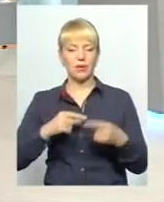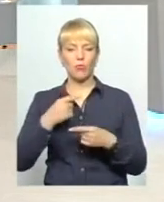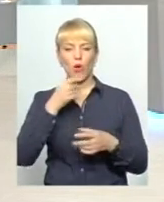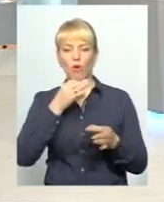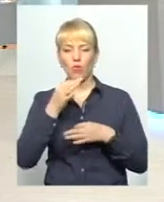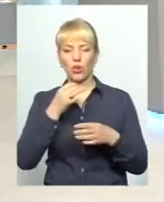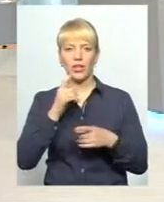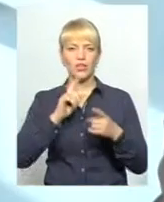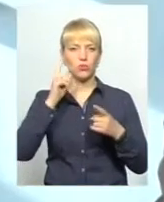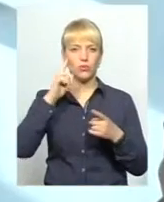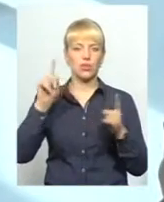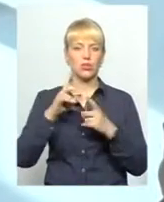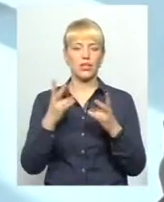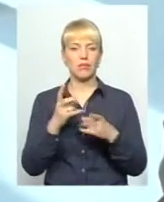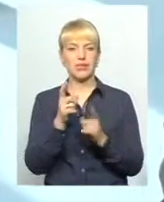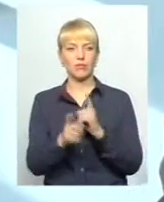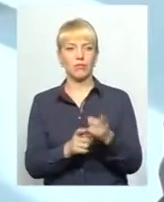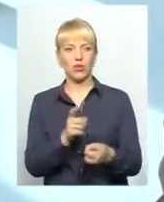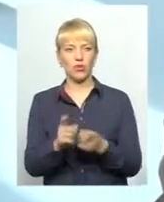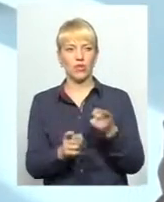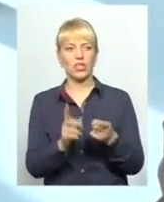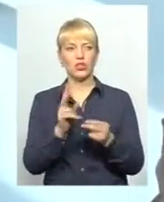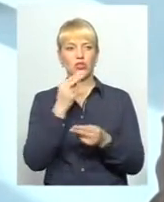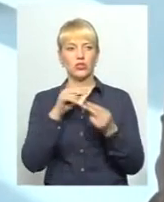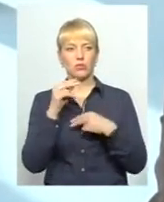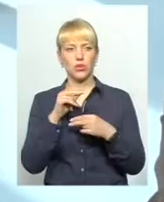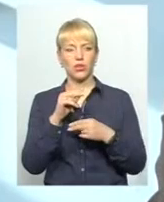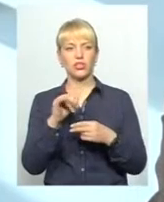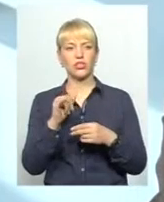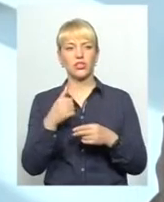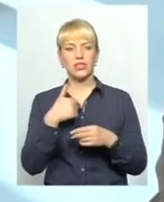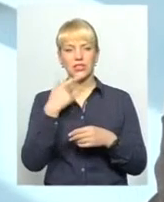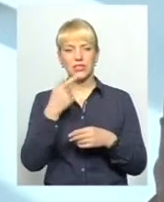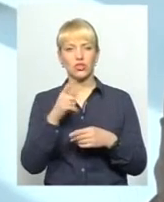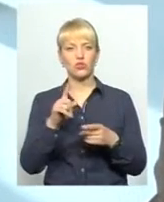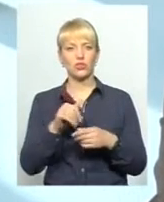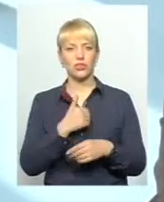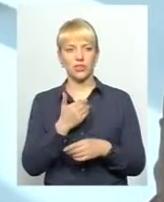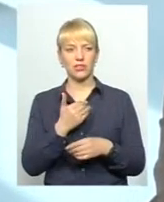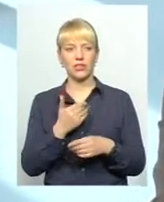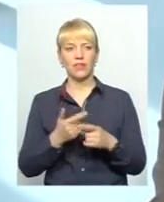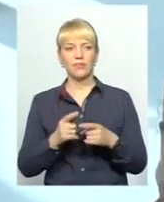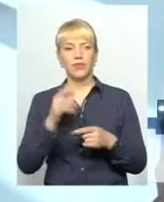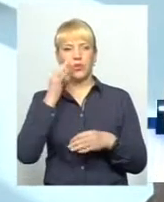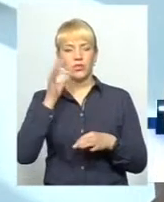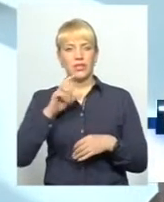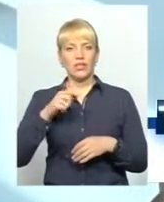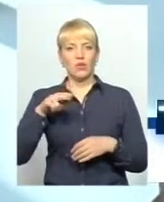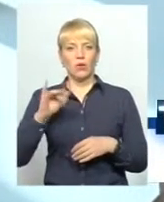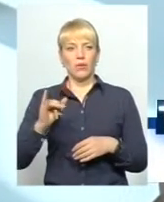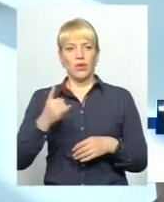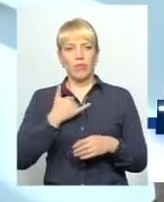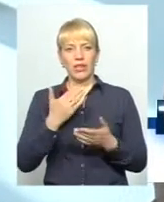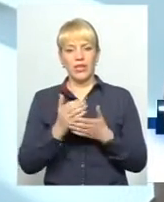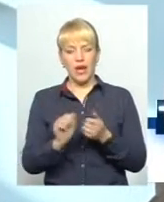що потрібно робити, що потрібно змінювати, що покращити. Ви знаєте, що хочеться сказати з досвіду Європи, на не лежить